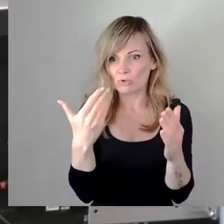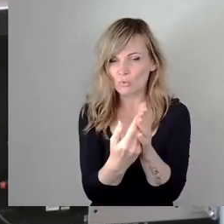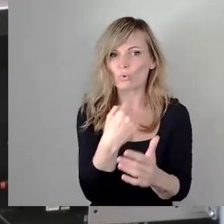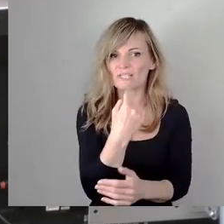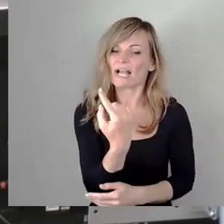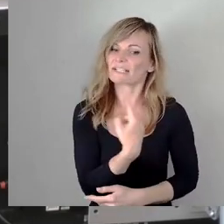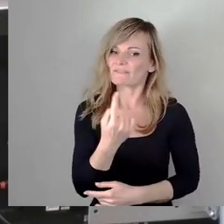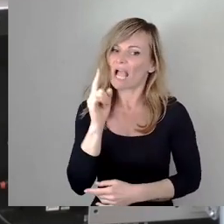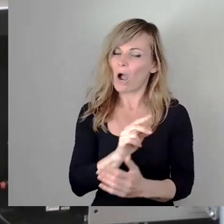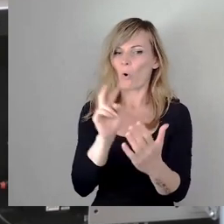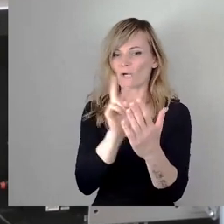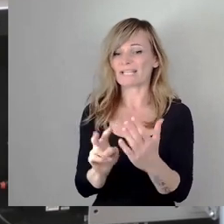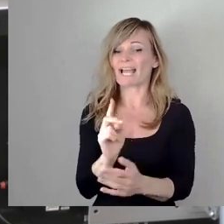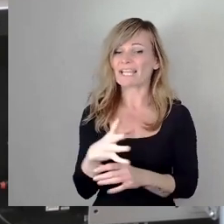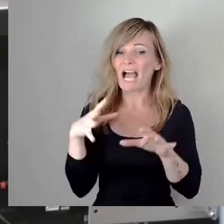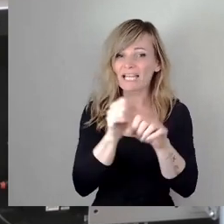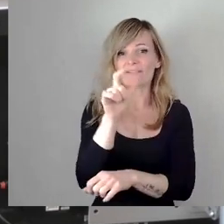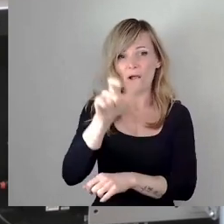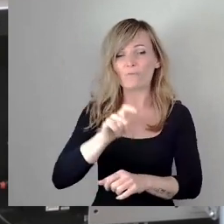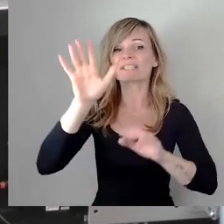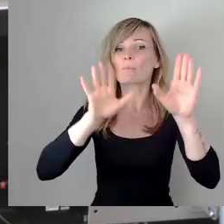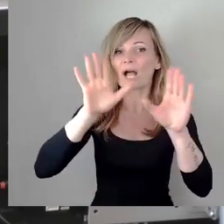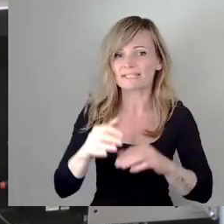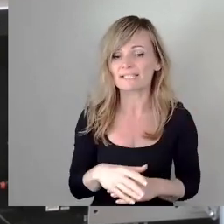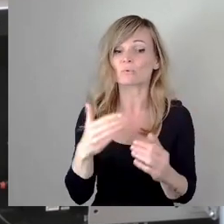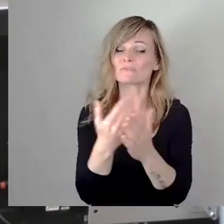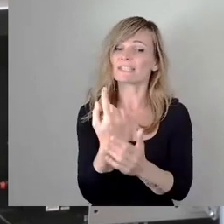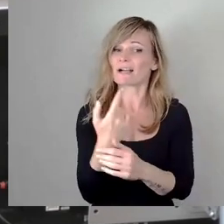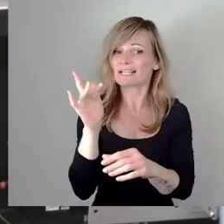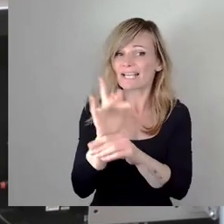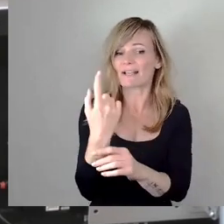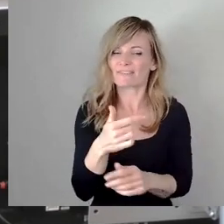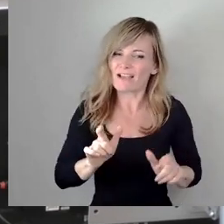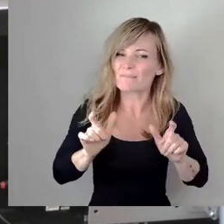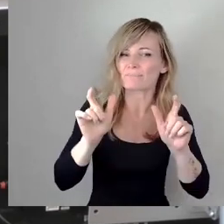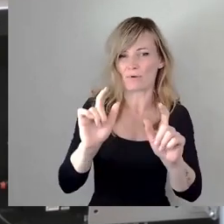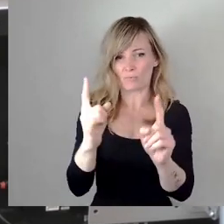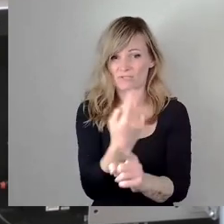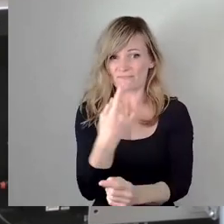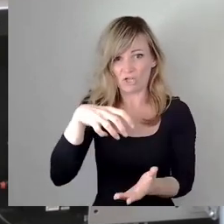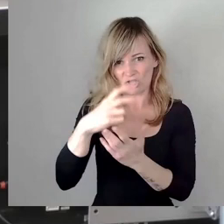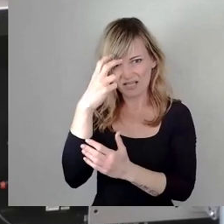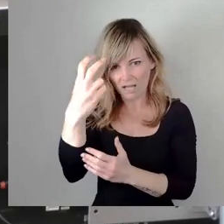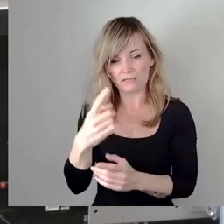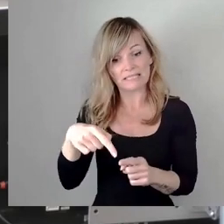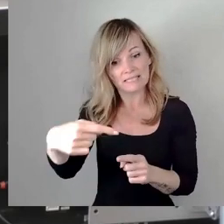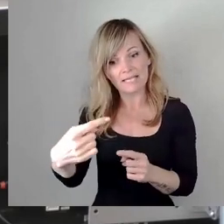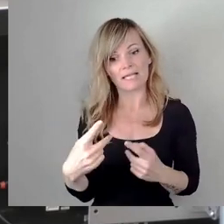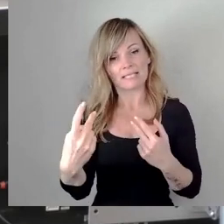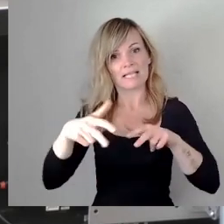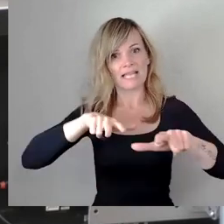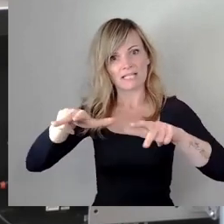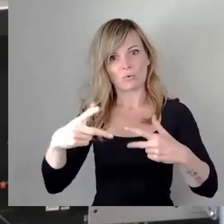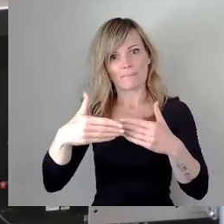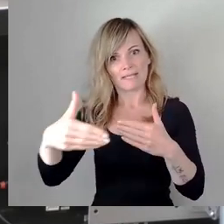hier auch lesen. Es war ein Angriff auf die Demokratie und dagegen müssen wir uns hier wehren. Wir als Stadtrat, gerade auch in der nächsten Legislaturperiode im